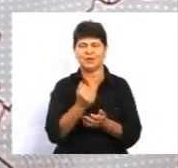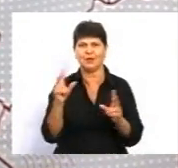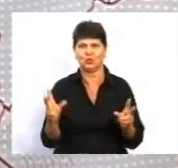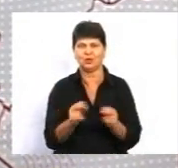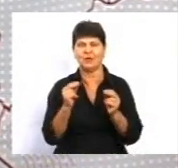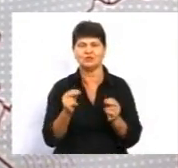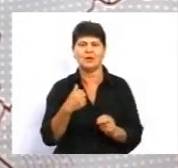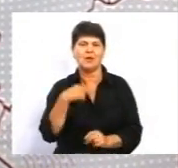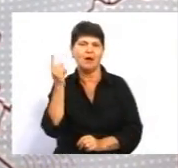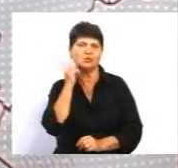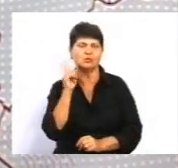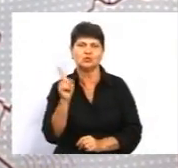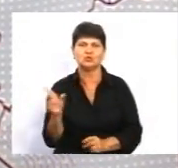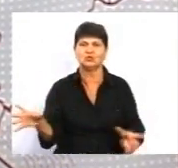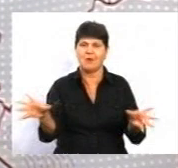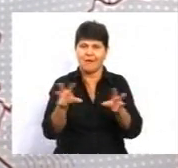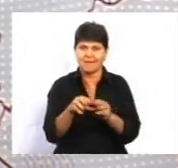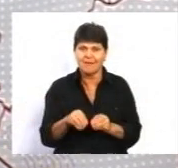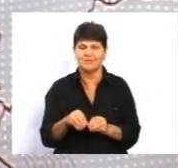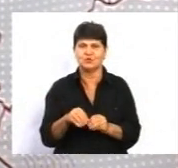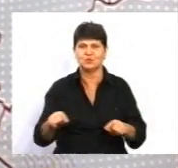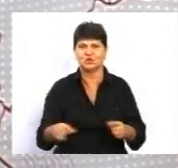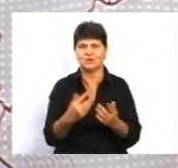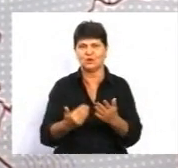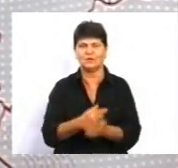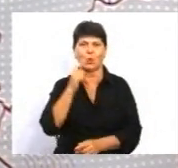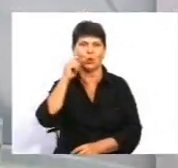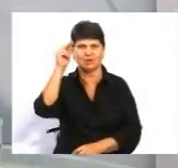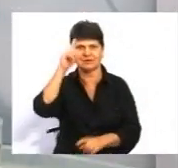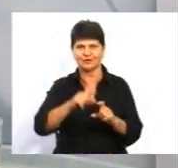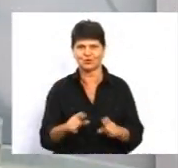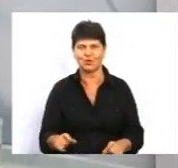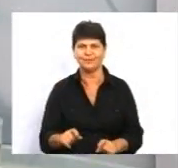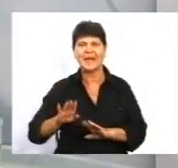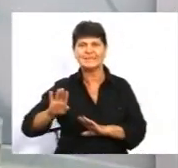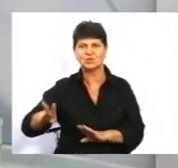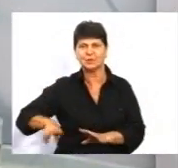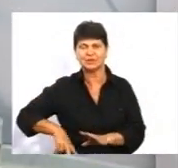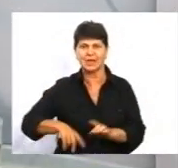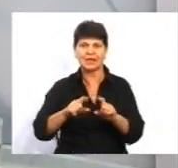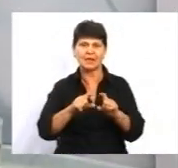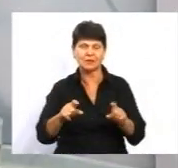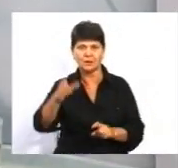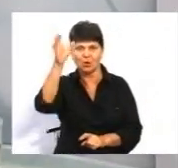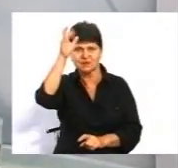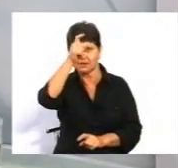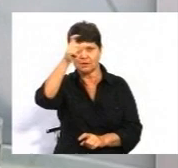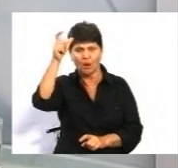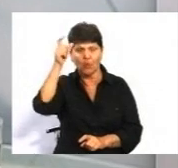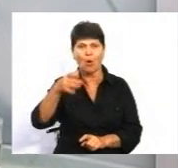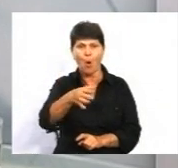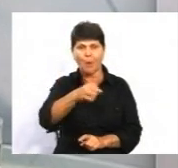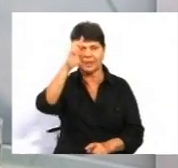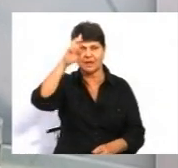я думаю, що всі разом ми створимо нову українську школу. Заступниця директора Департаменту освіти і науки обласної державної